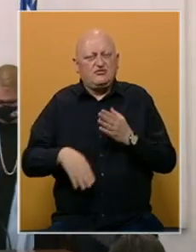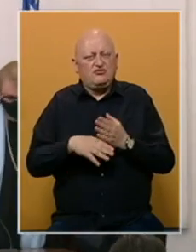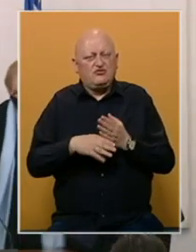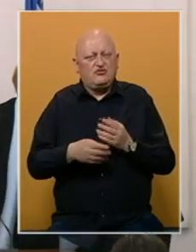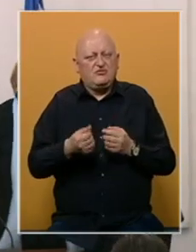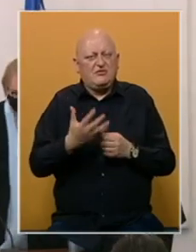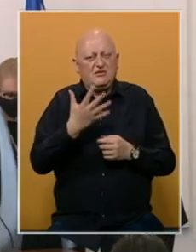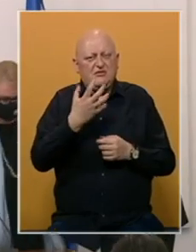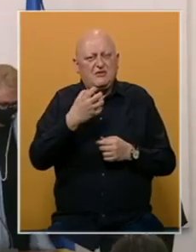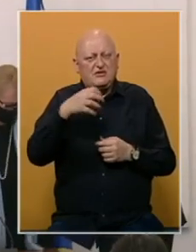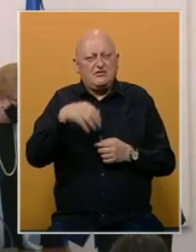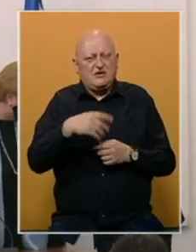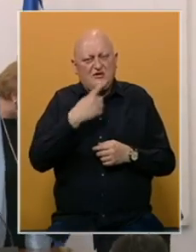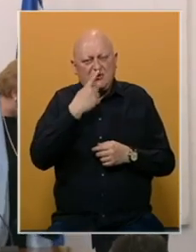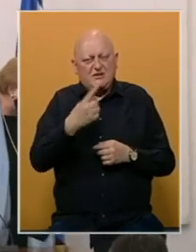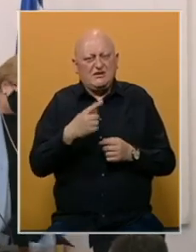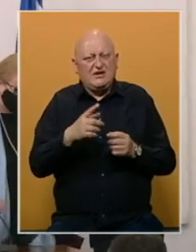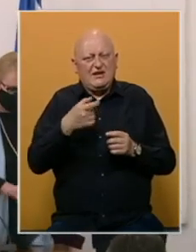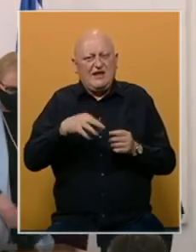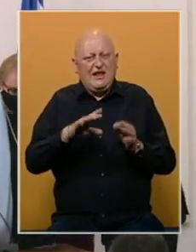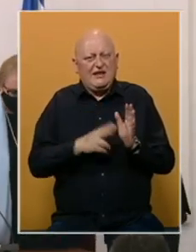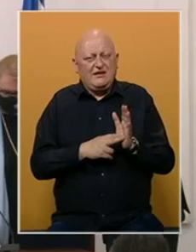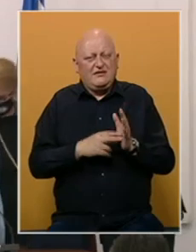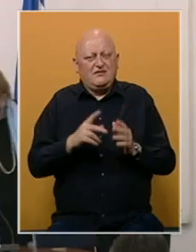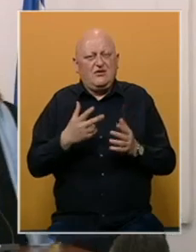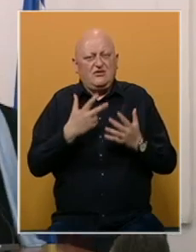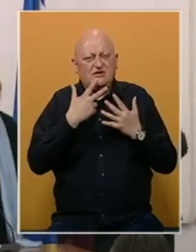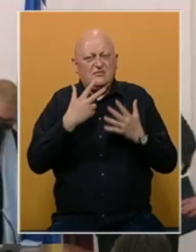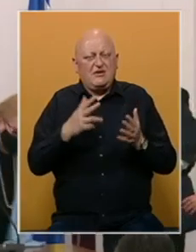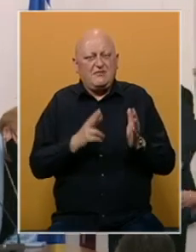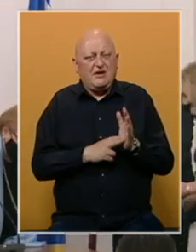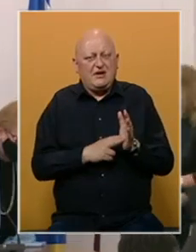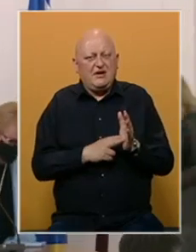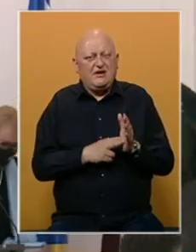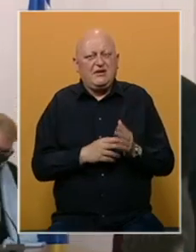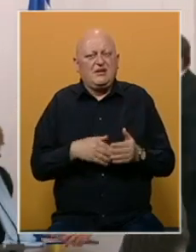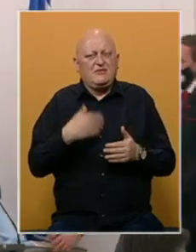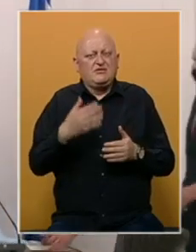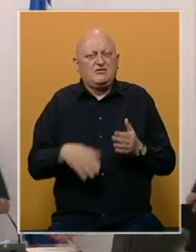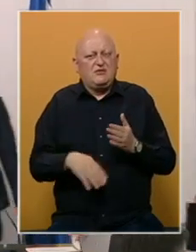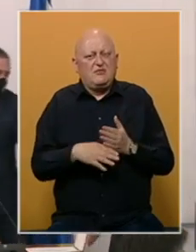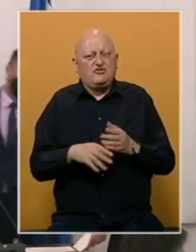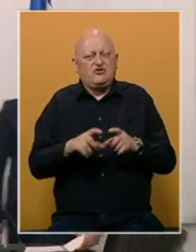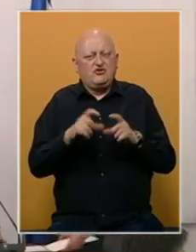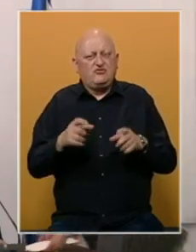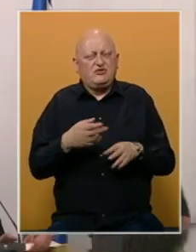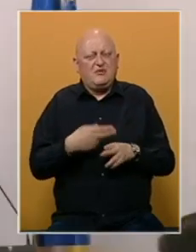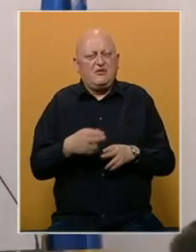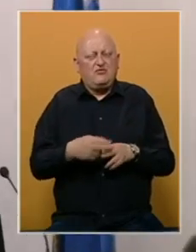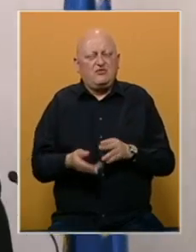pomoći u iznosu od 500 miliona japanskih jena ili oko 8 miliona maraka. Namjenjeni su za pomoć